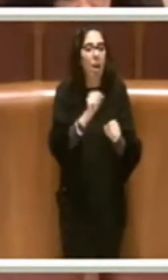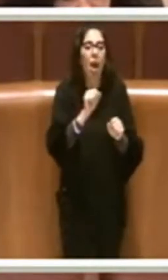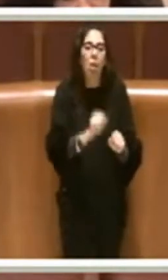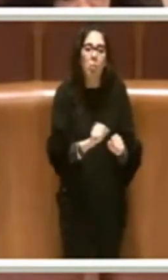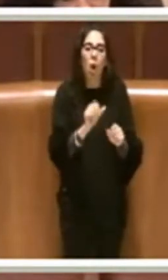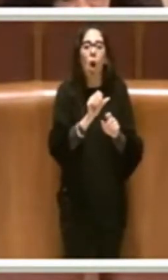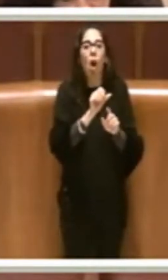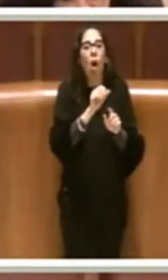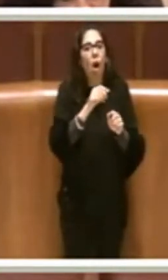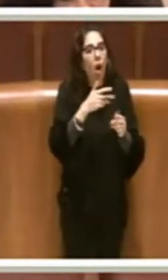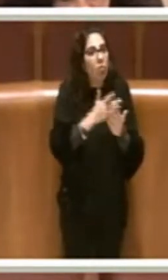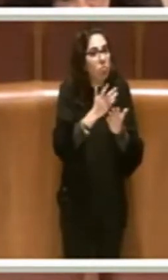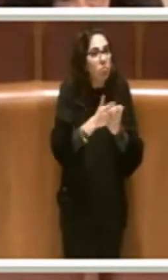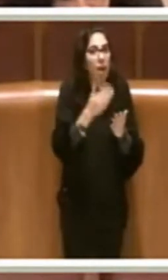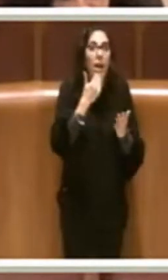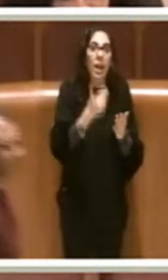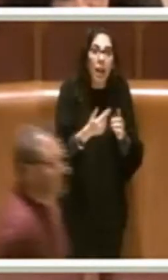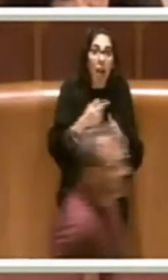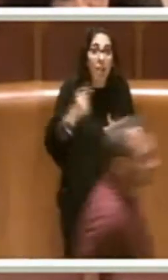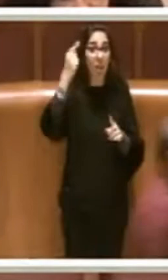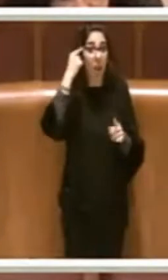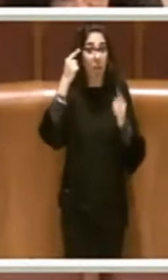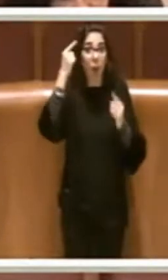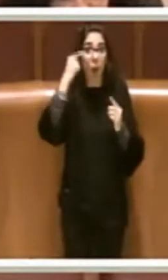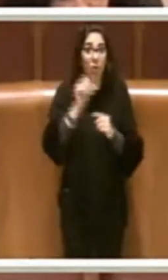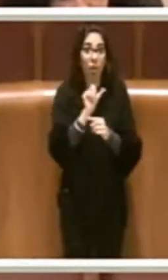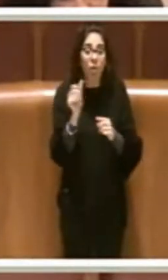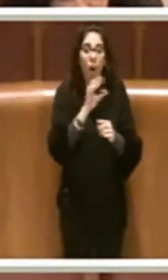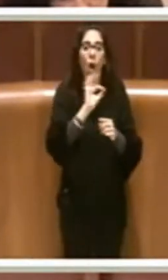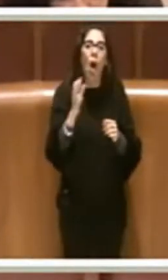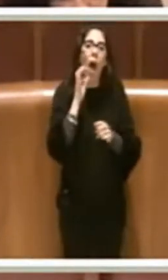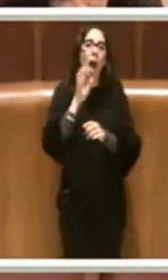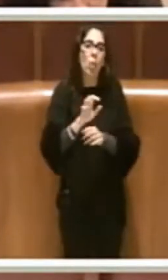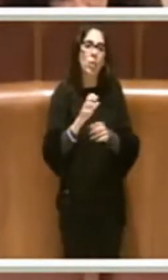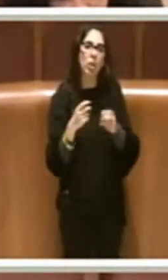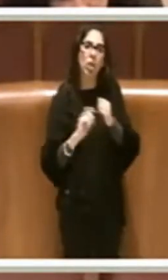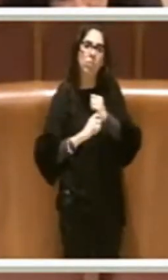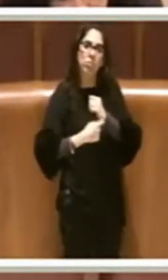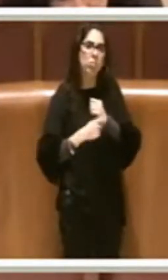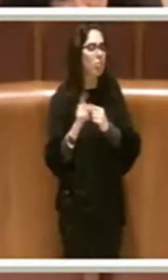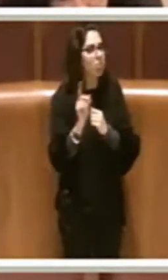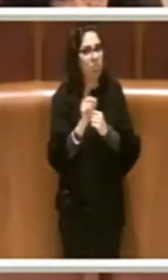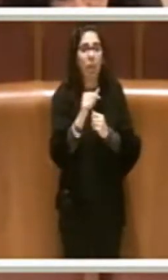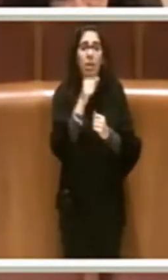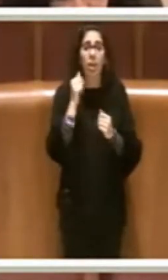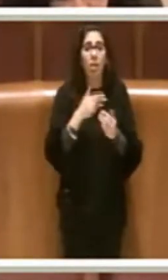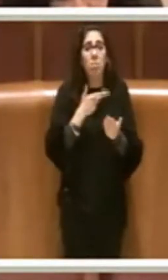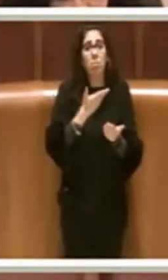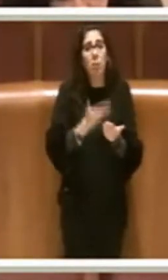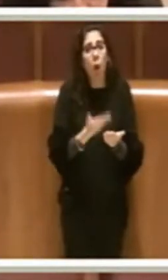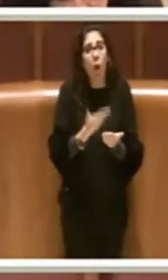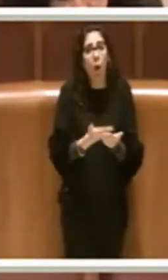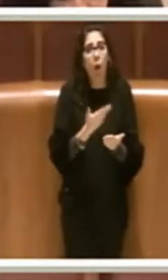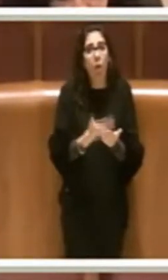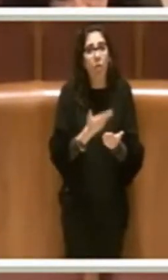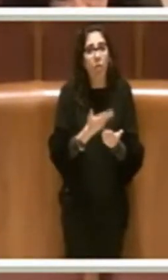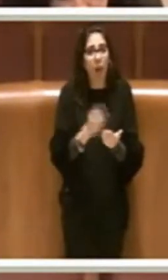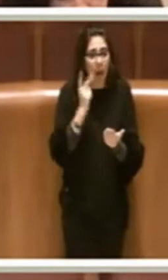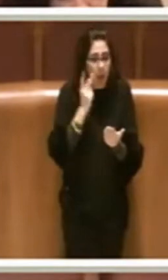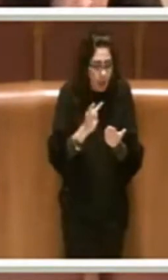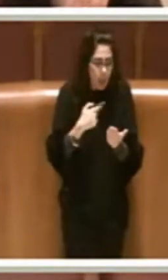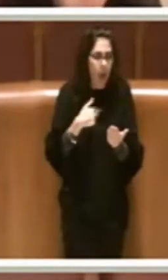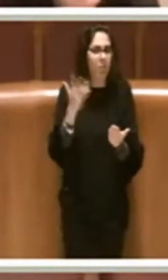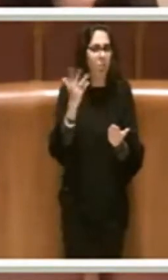costo né con accusatori inflessibili, ma sono invece necessarie prove per potersi ricredere in base a